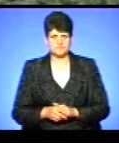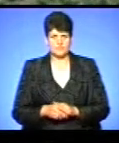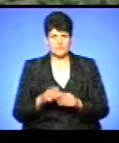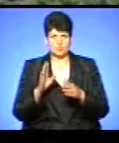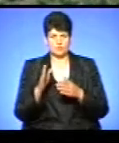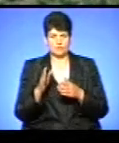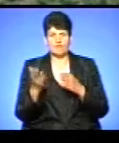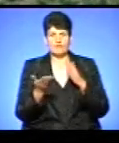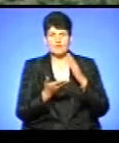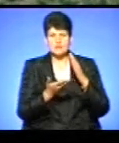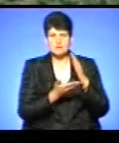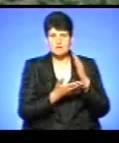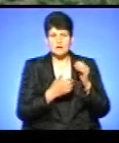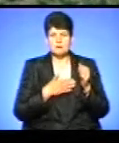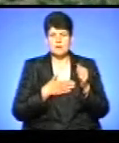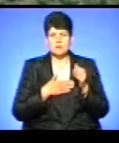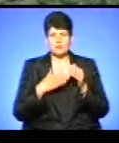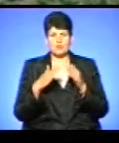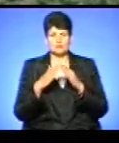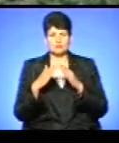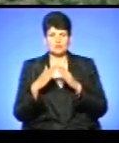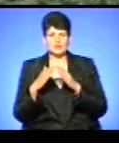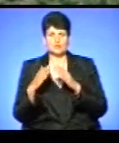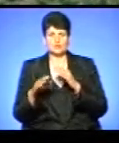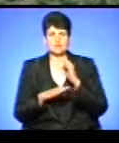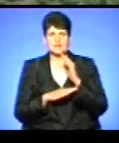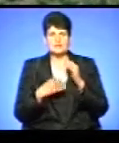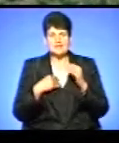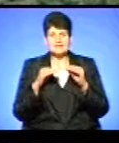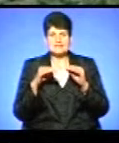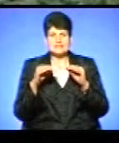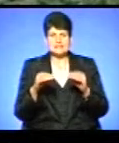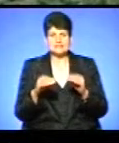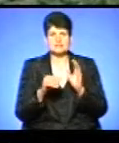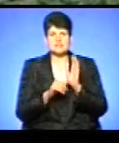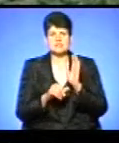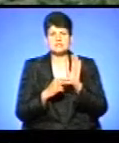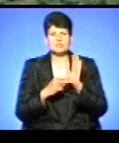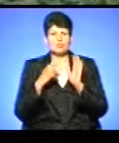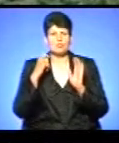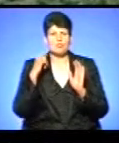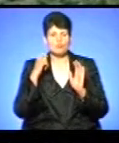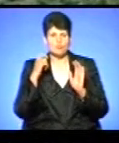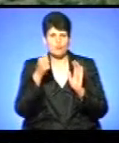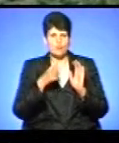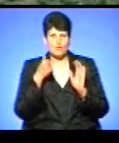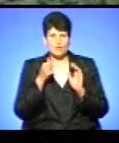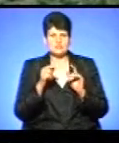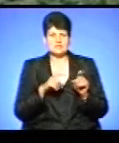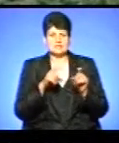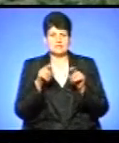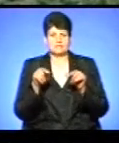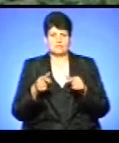Вирубка моєго будинку дерев, які садила. Я в 67-му році засадилася в цей